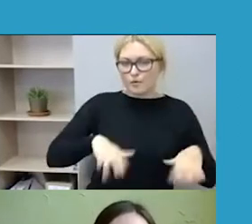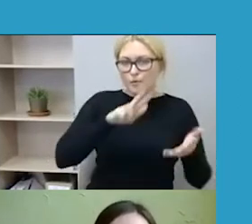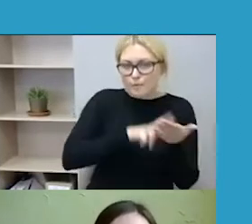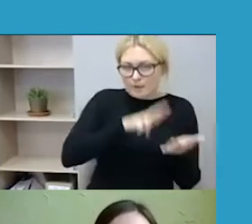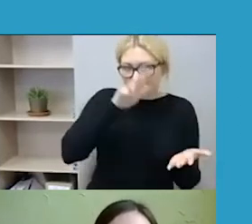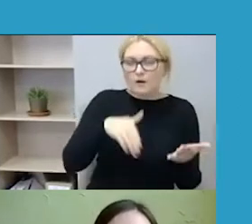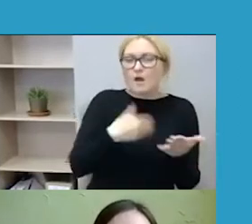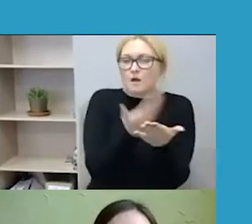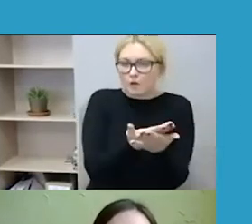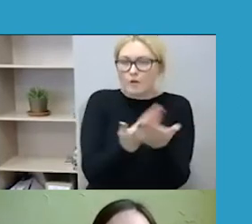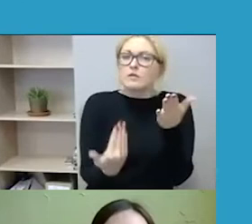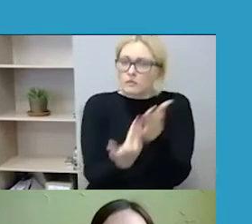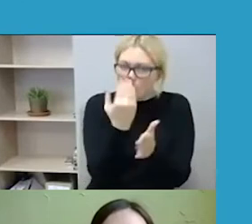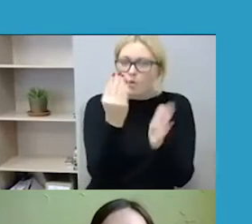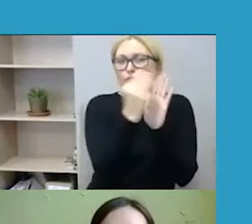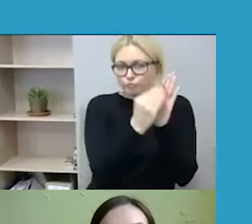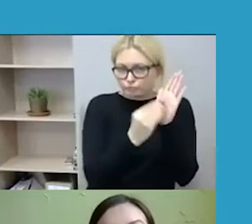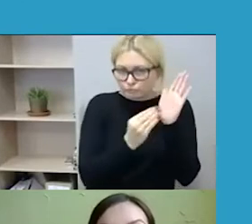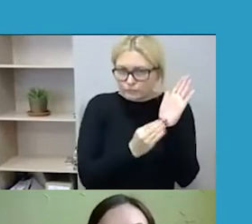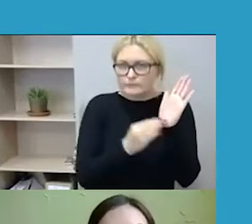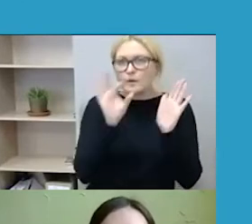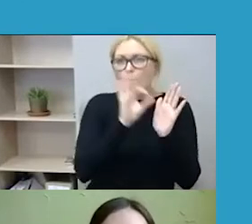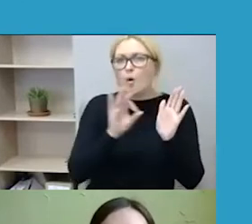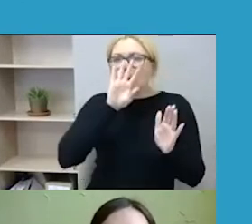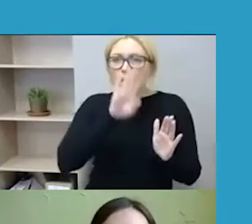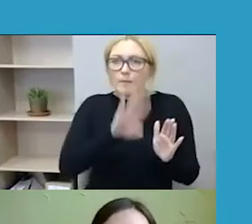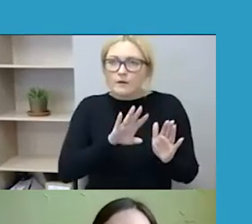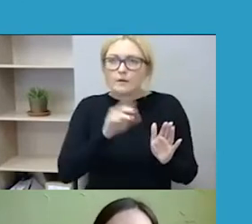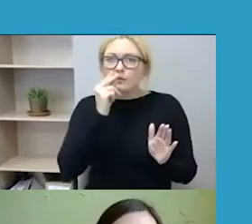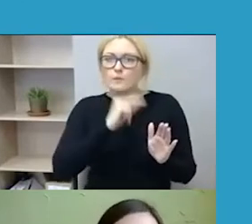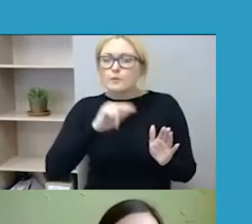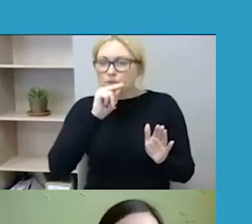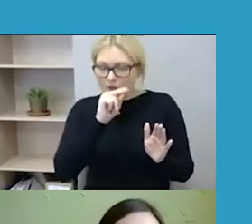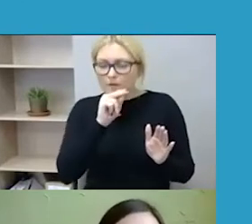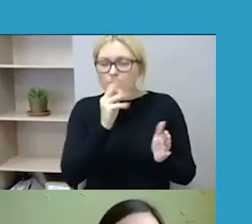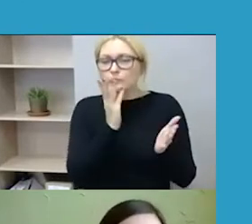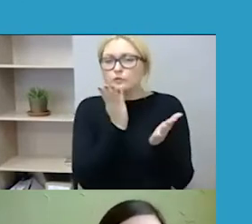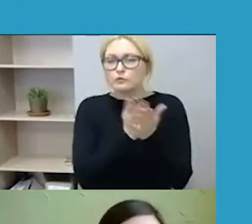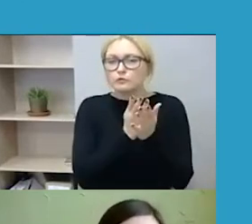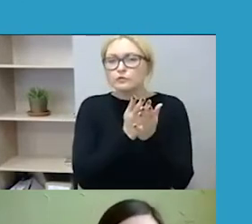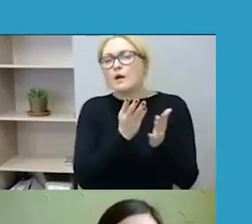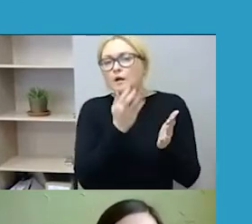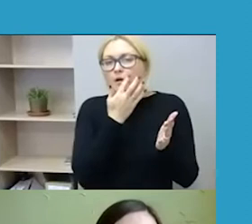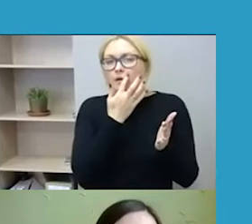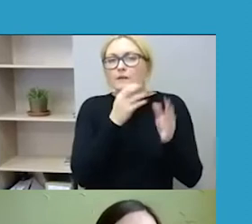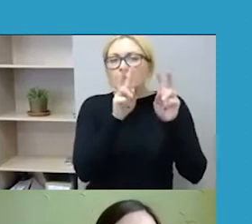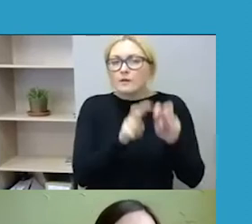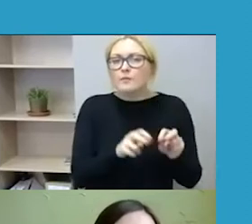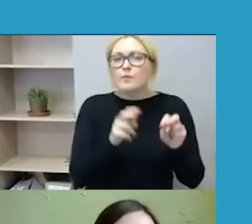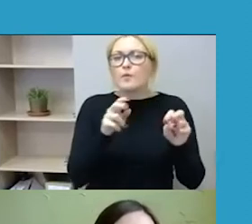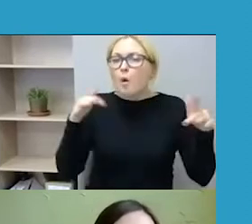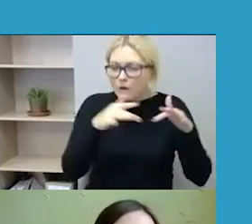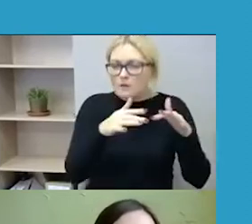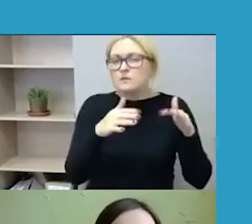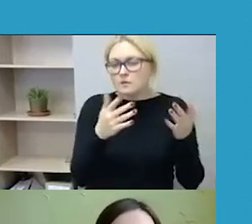rekomendacijas dėl nepykantos nusikaltimų ir nepykantos kalbos tyrimų atlykimo organizavimo. Ir jos